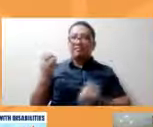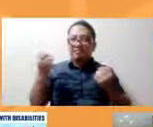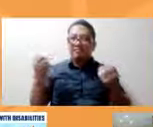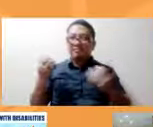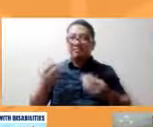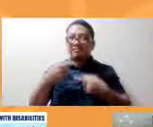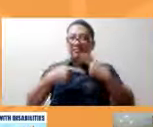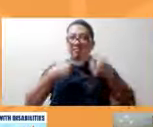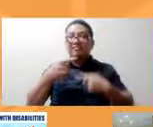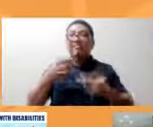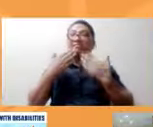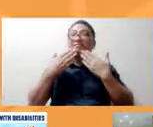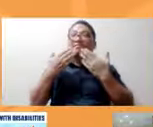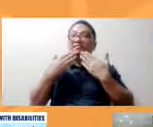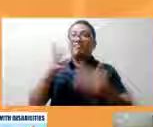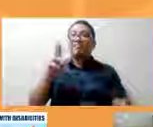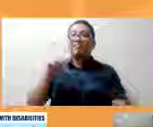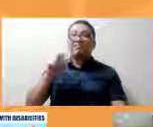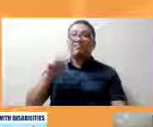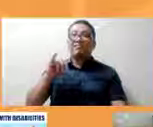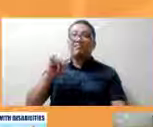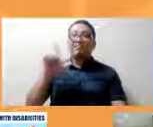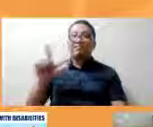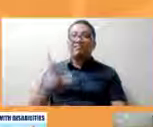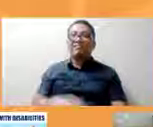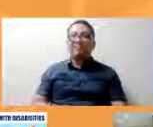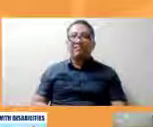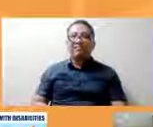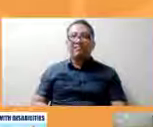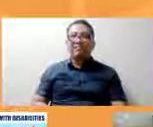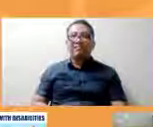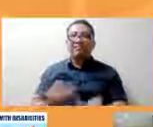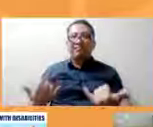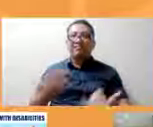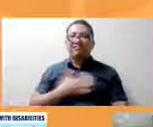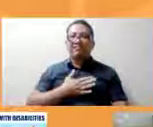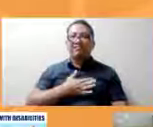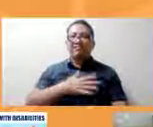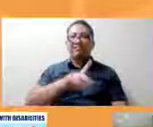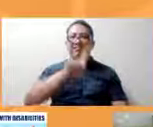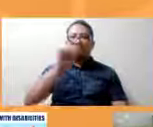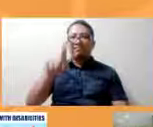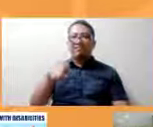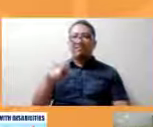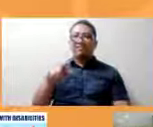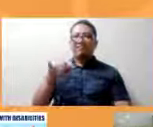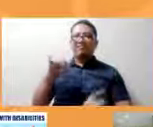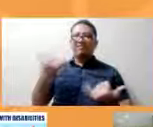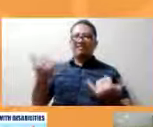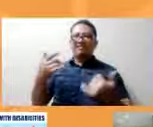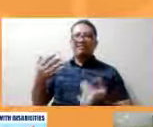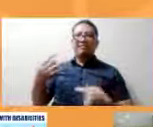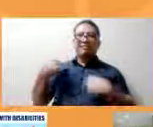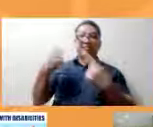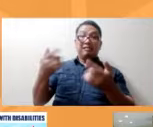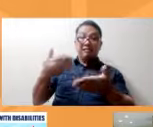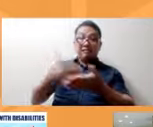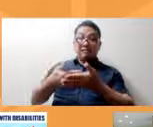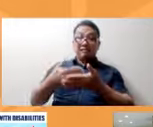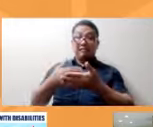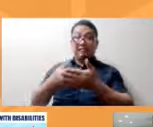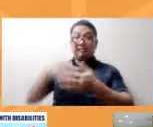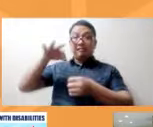you very much Sir Yanil ngayon naman po yung katanungan ko ito ay kasi ngayon lalong lalo na papalapit na yung eleksyon